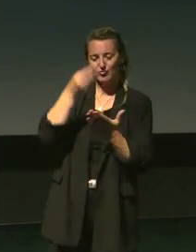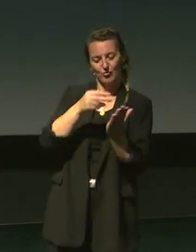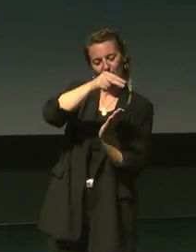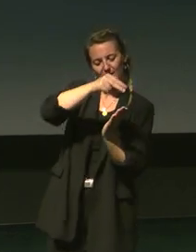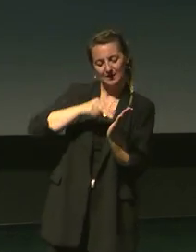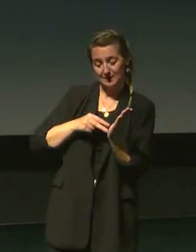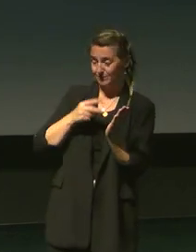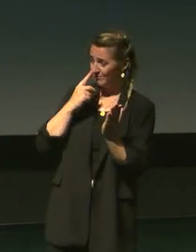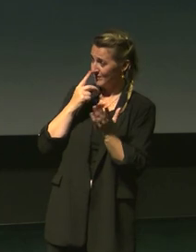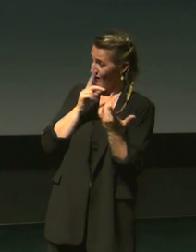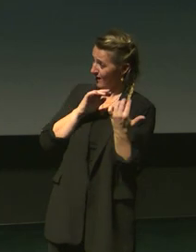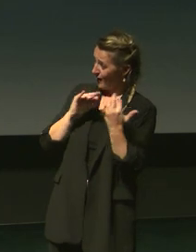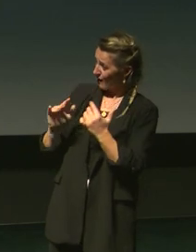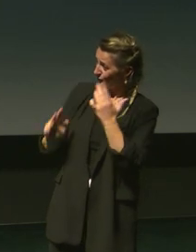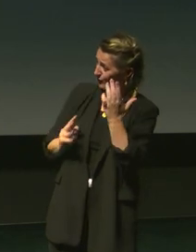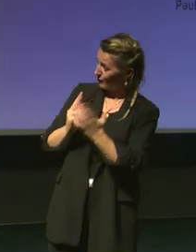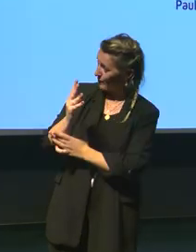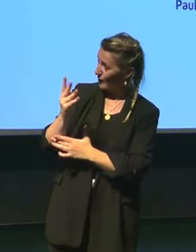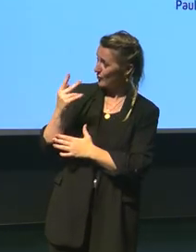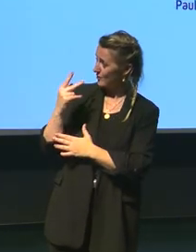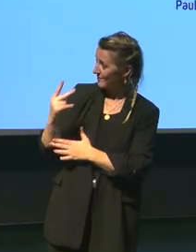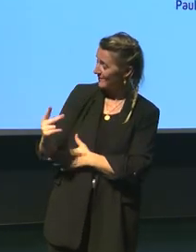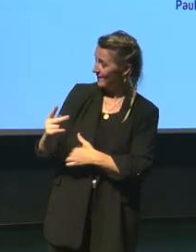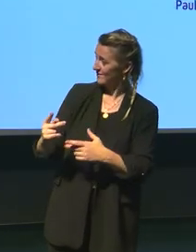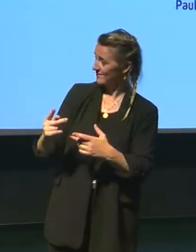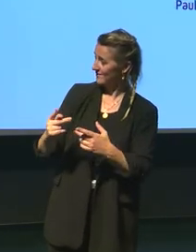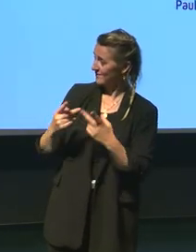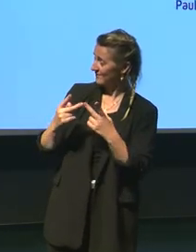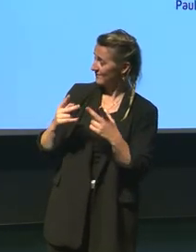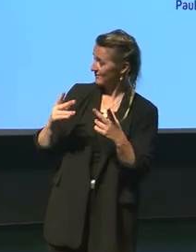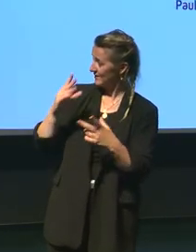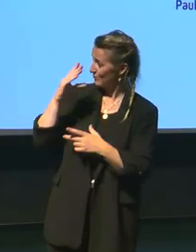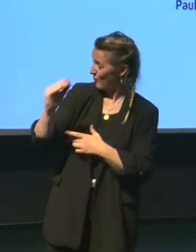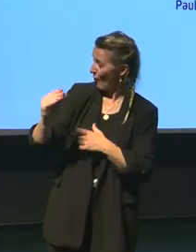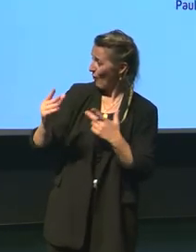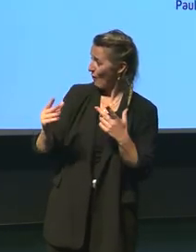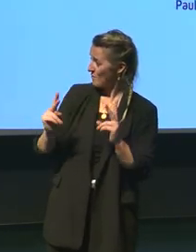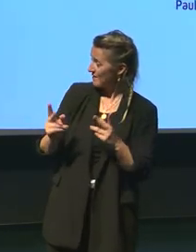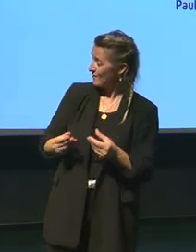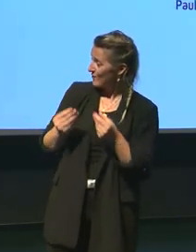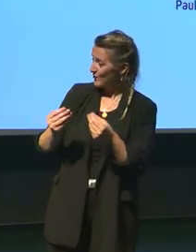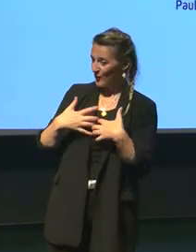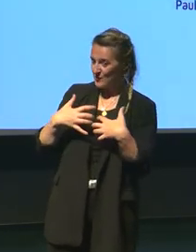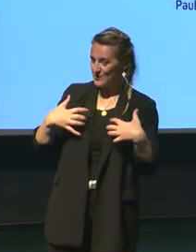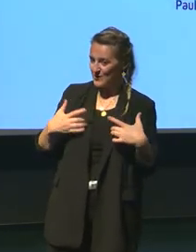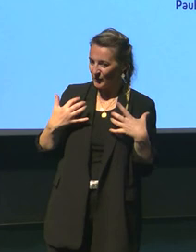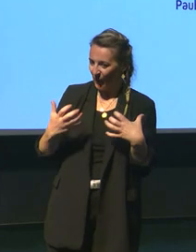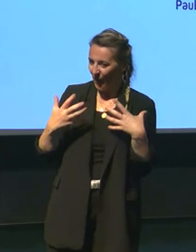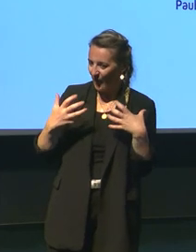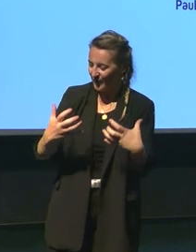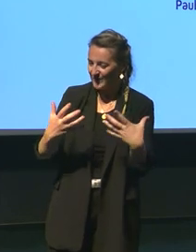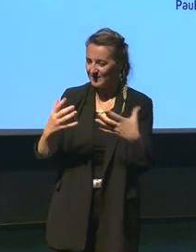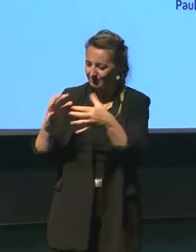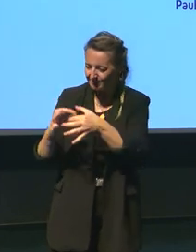ton parcours et ta carrière est-ce que c'est ça aussi qui a pu donner envie de faire de la science et plus particulièrement de la science en lien avec